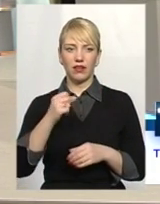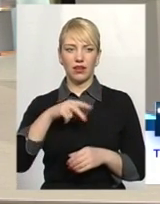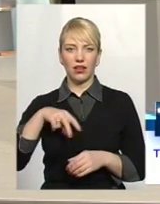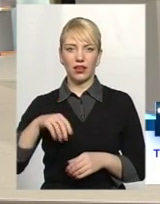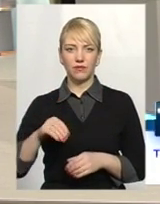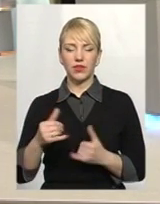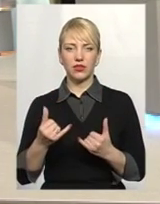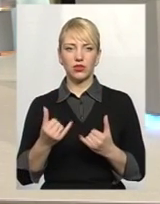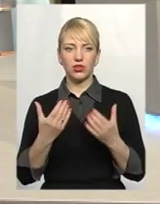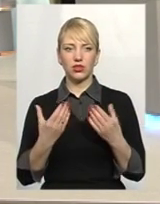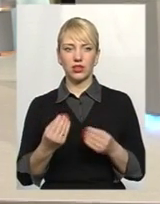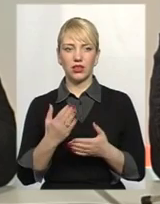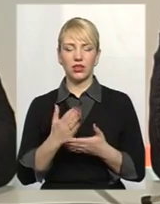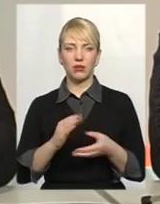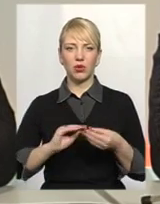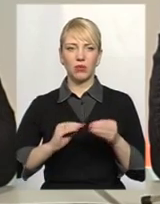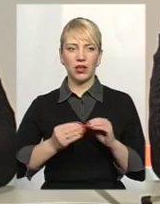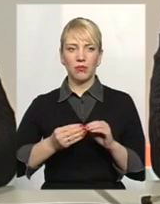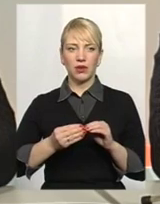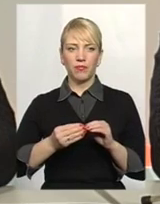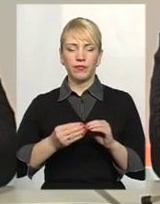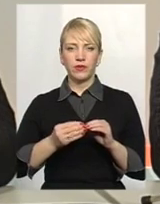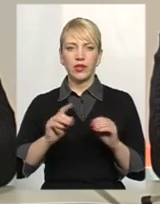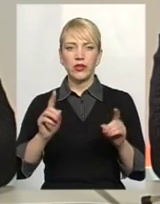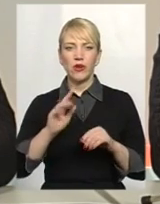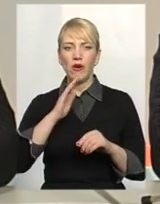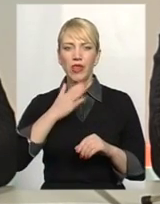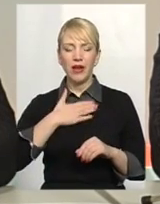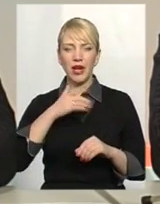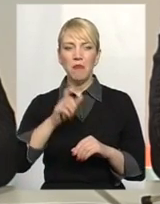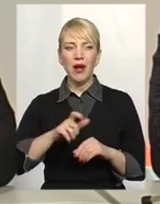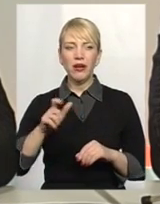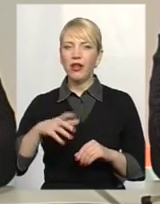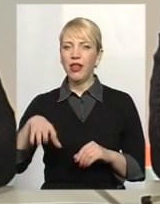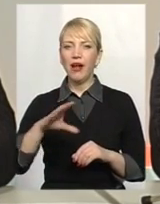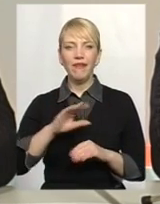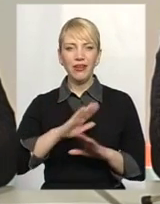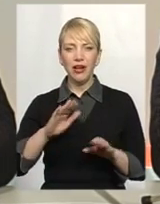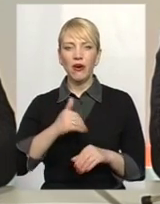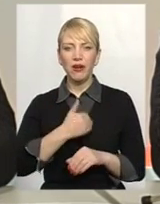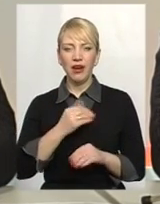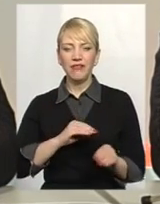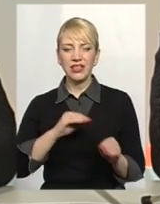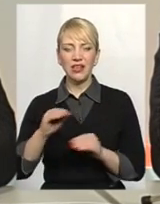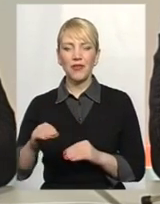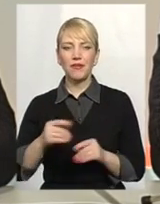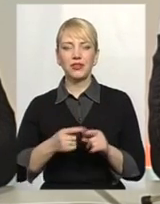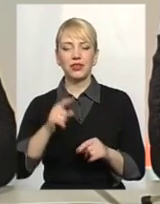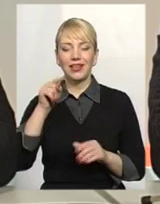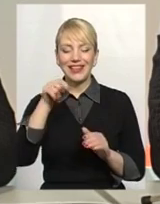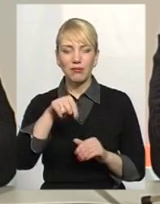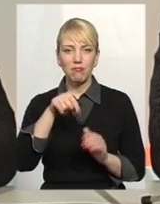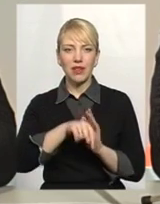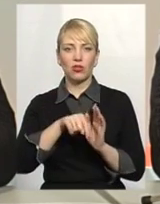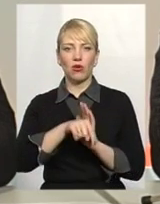на сьогоднішній день є певні проблеми в частині того, що наші мешканці, не всі, хотять встановлювати іменно загальнобудинкові